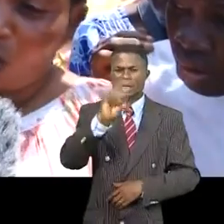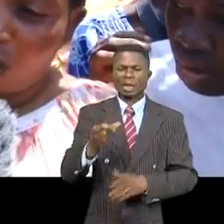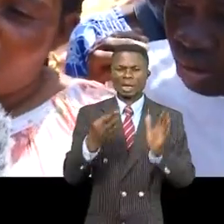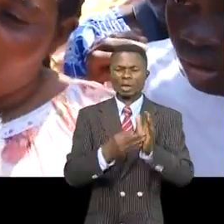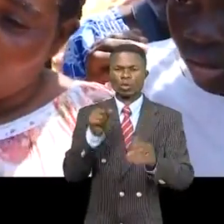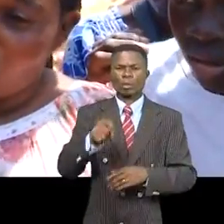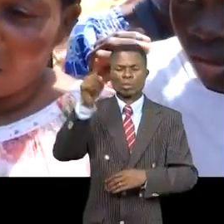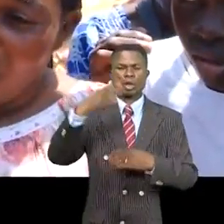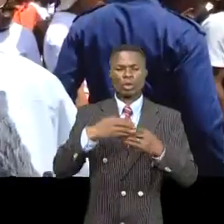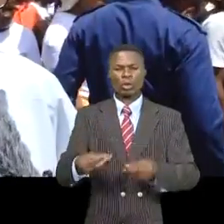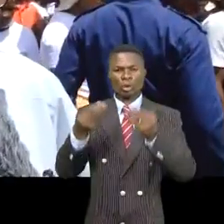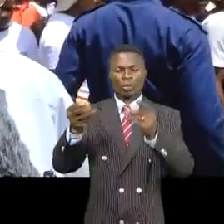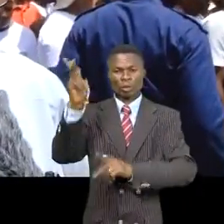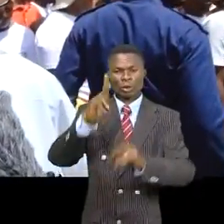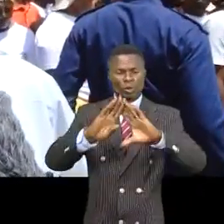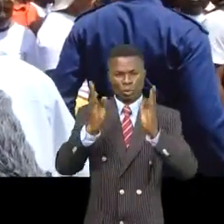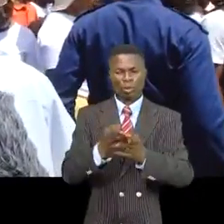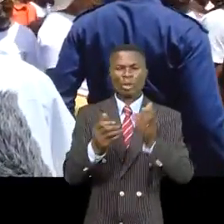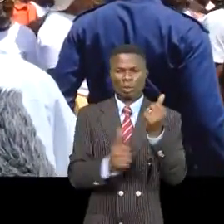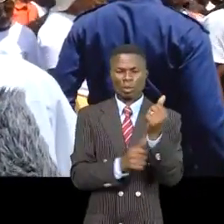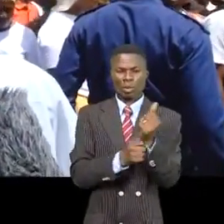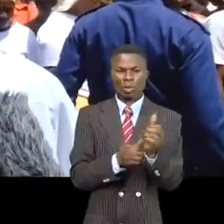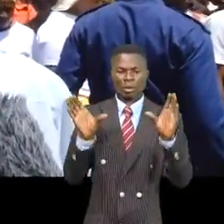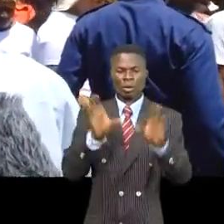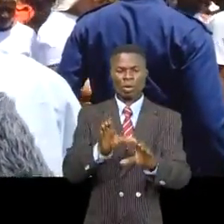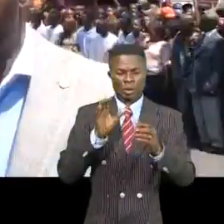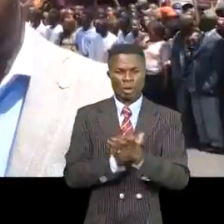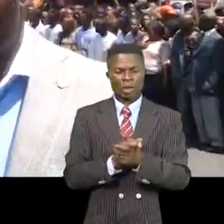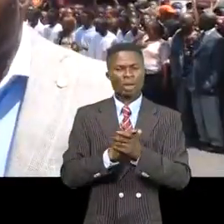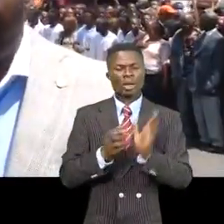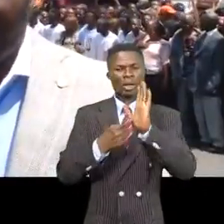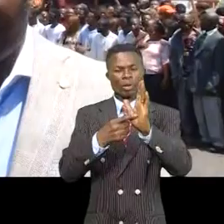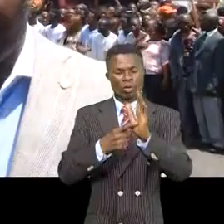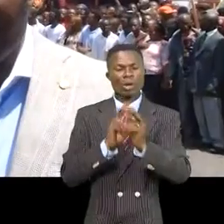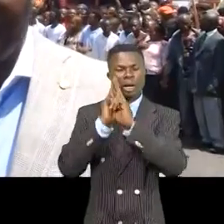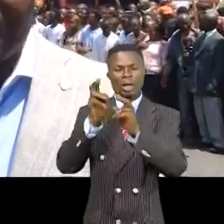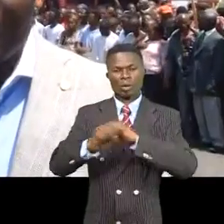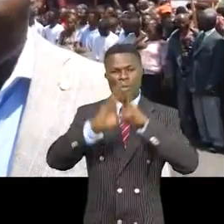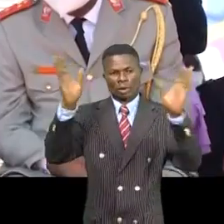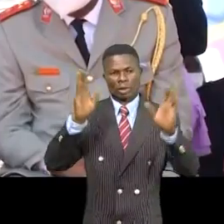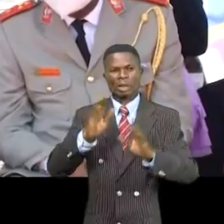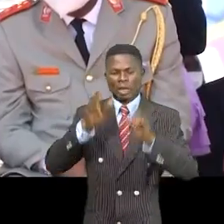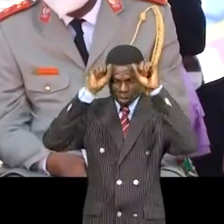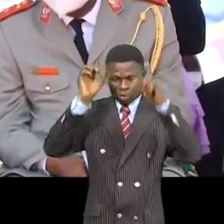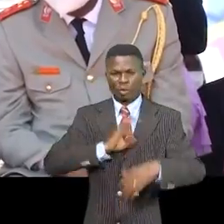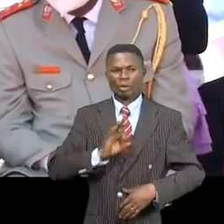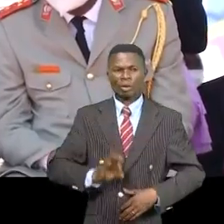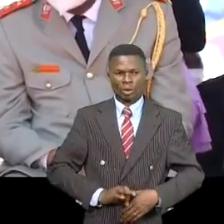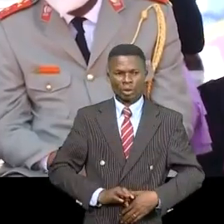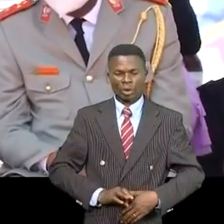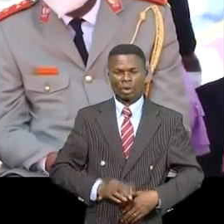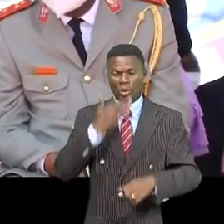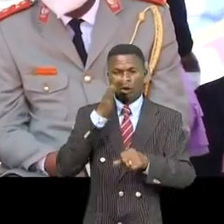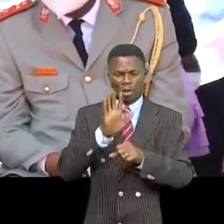habitants de ce coin de la ville, qui se sentent souvent oubliés, ont exalté de joie, remerciant vivement le chef de l'État. Il leur faudra